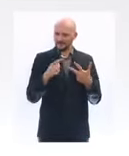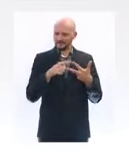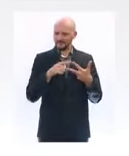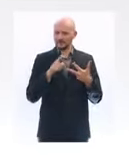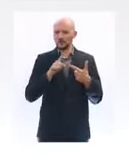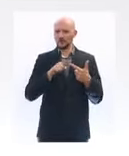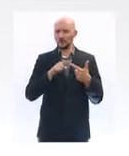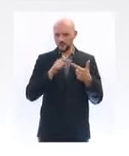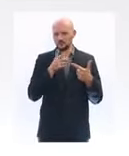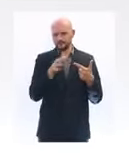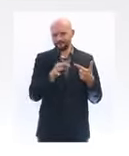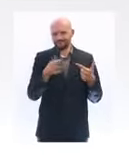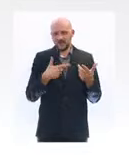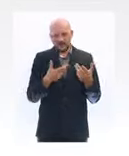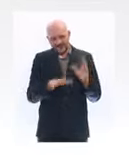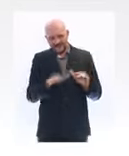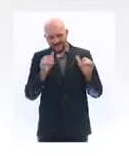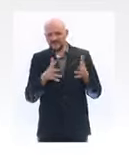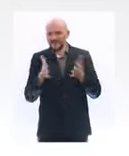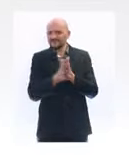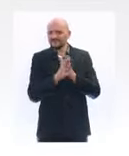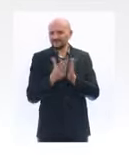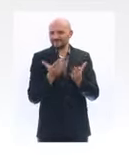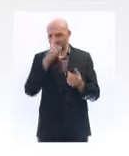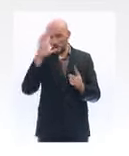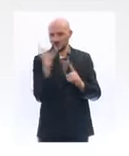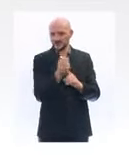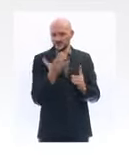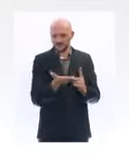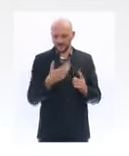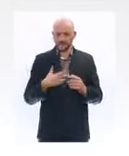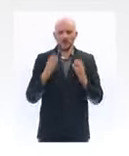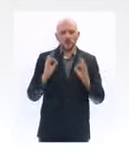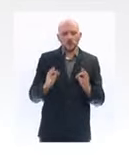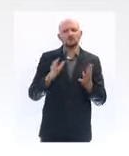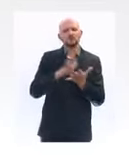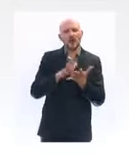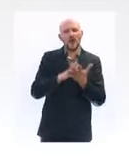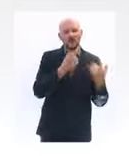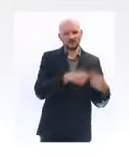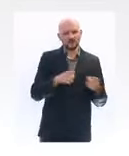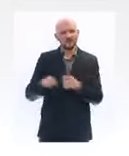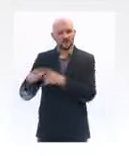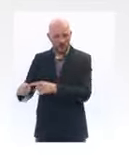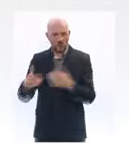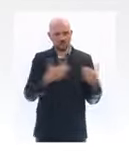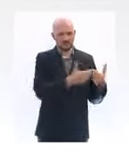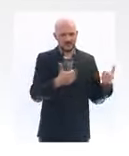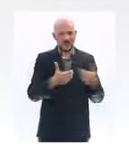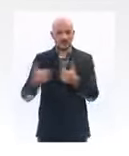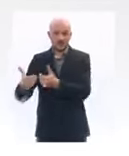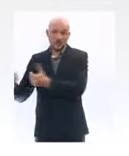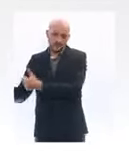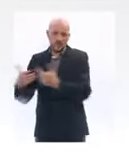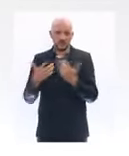l'objectif, c'est de distinguer école, collège et lycée puisqu'on doit distinguer en fonction de l'âge. Tout semble montrer que plus un enfant est petit,